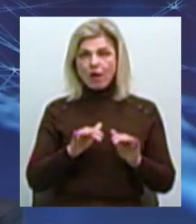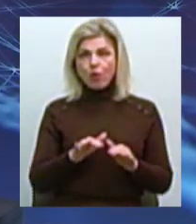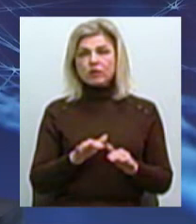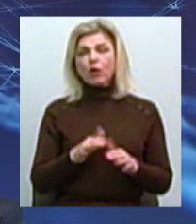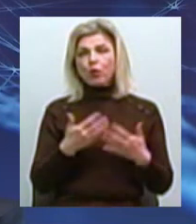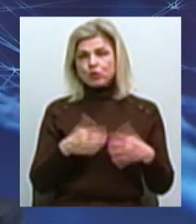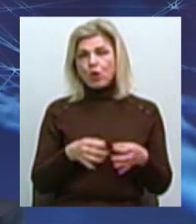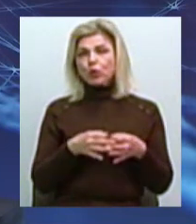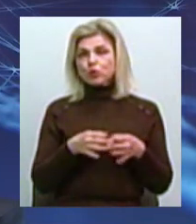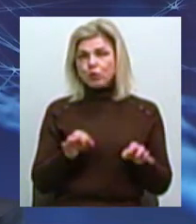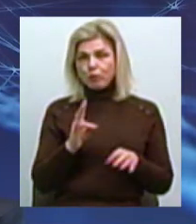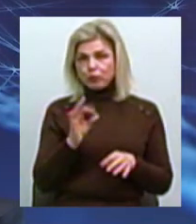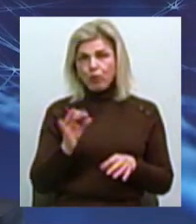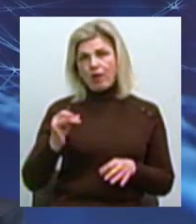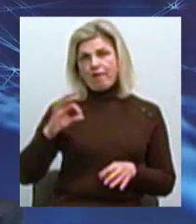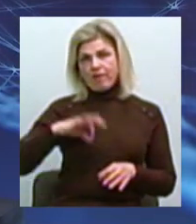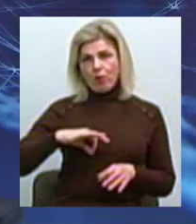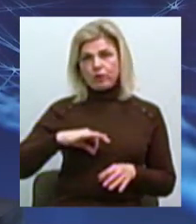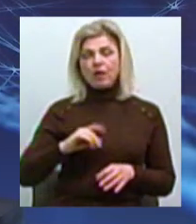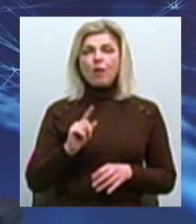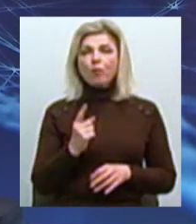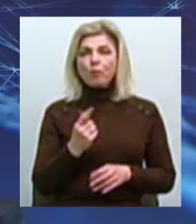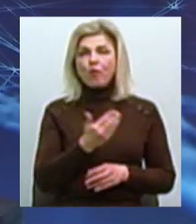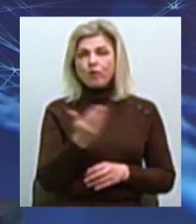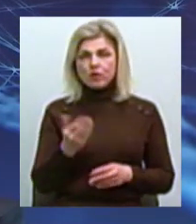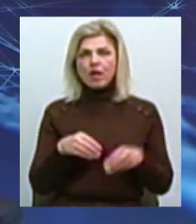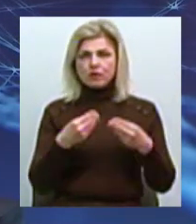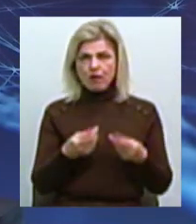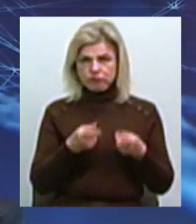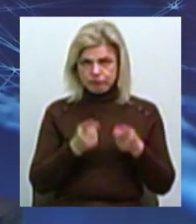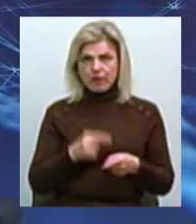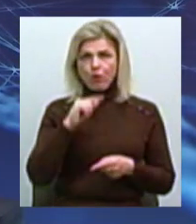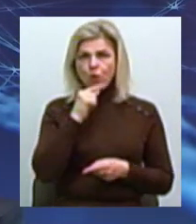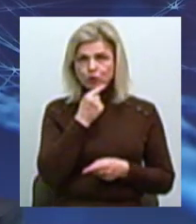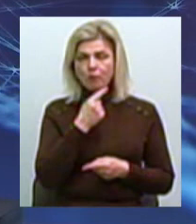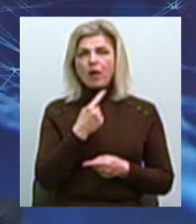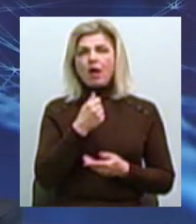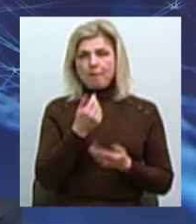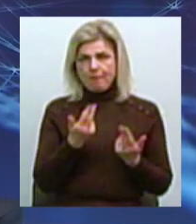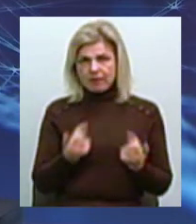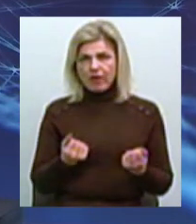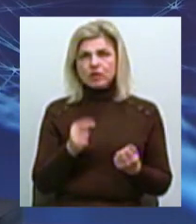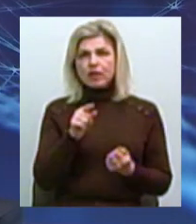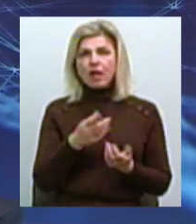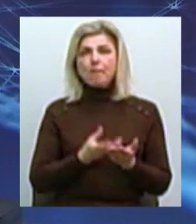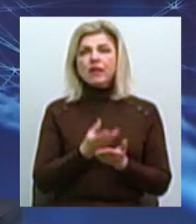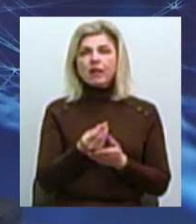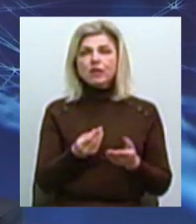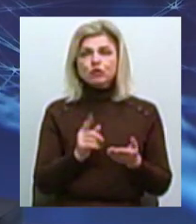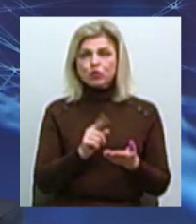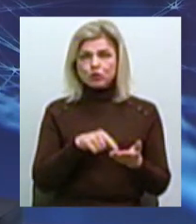доступно і вигідно. Вигідно тому, що вони дають реальну економію, і це підтверджено тими платіжками, які ми отримували